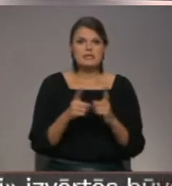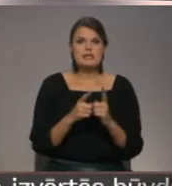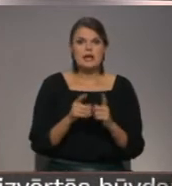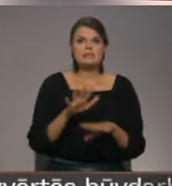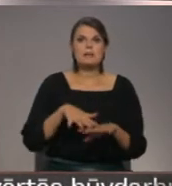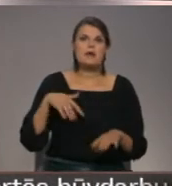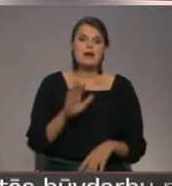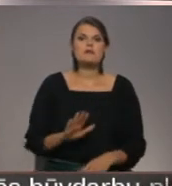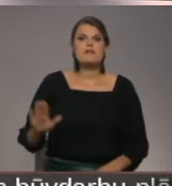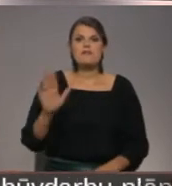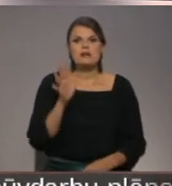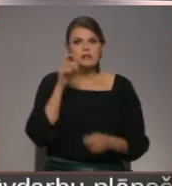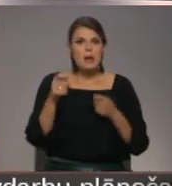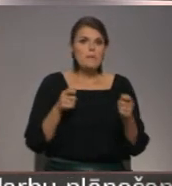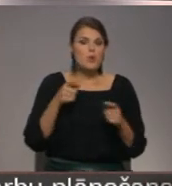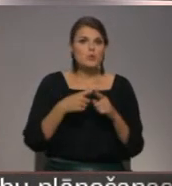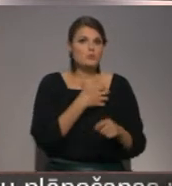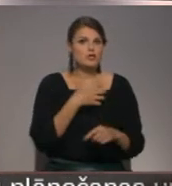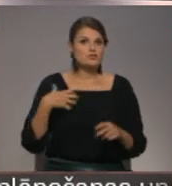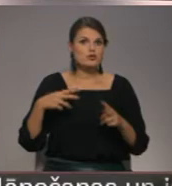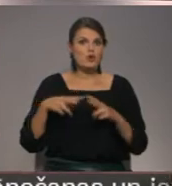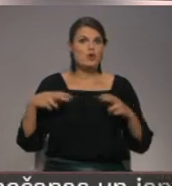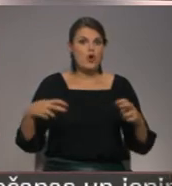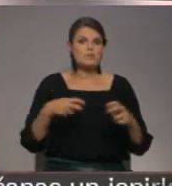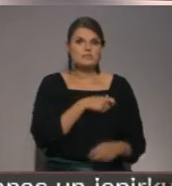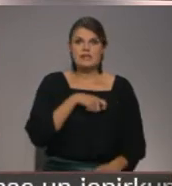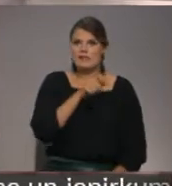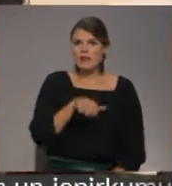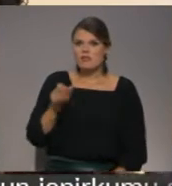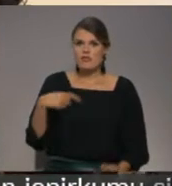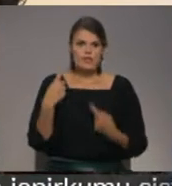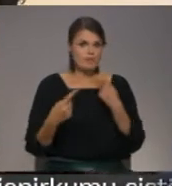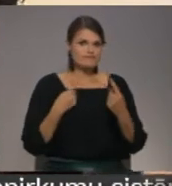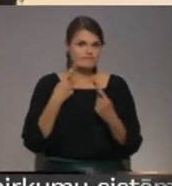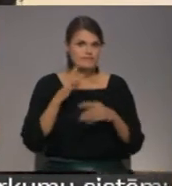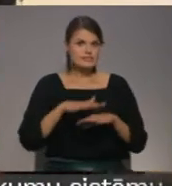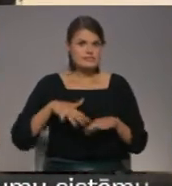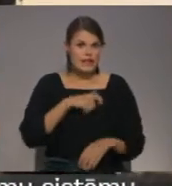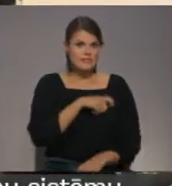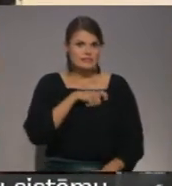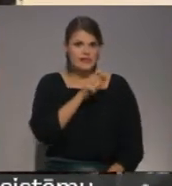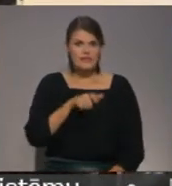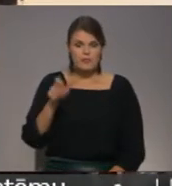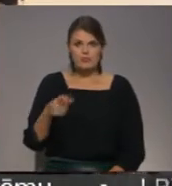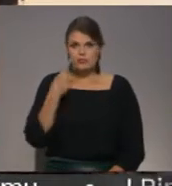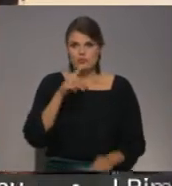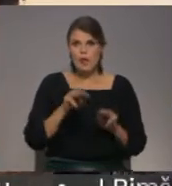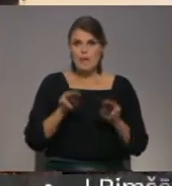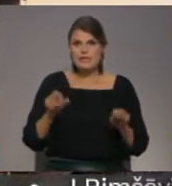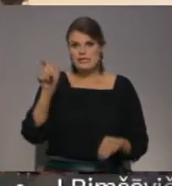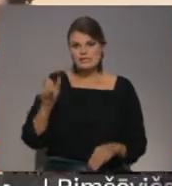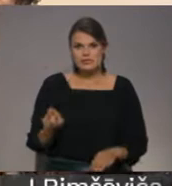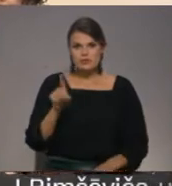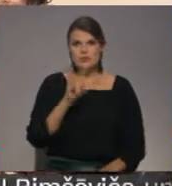valsts pārvaldes un pašvaldības komisijas deputātejumu un par to ģirdis Virbulis. Saimas deputāti no ministra Jūra Pūtis vēlējās